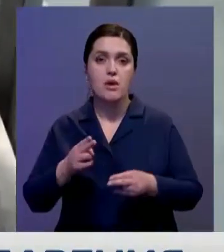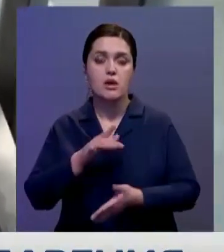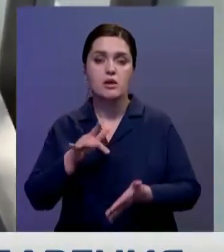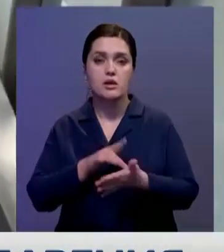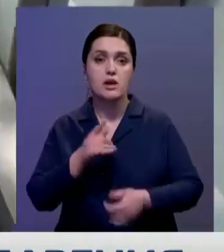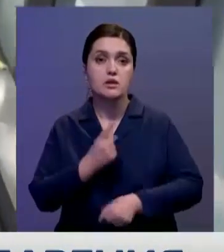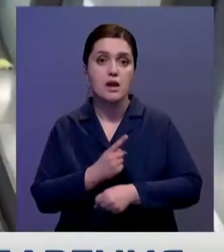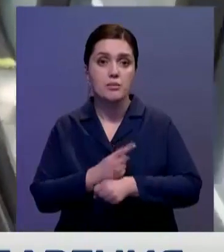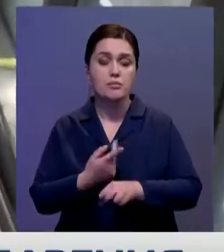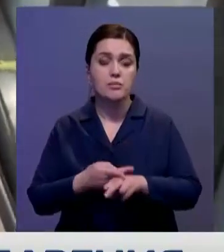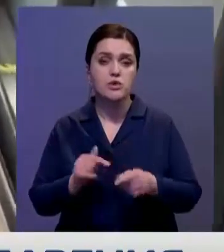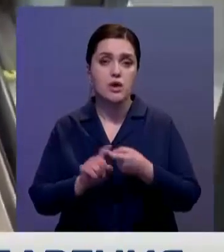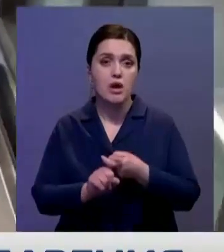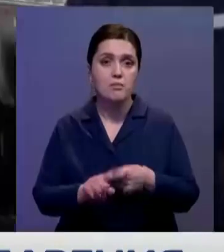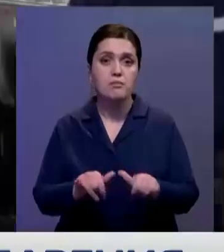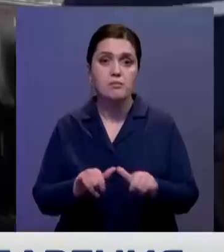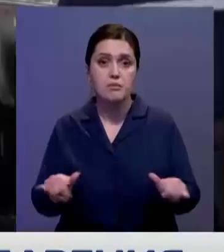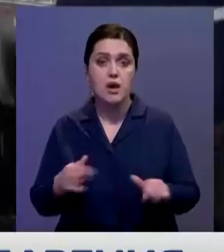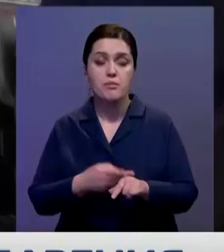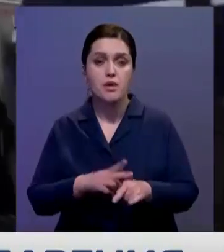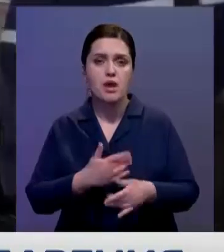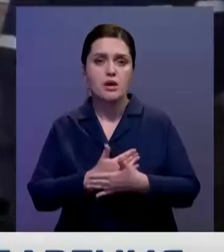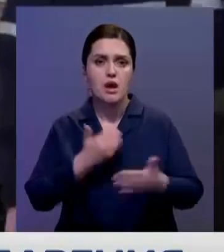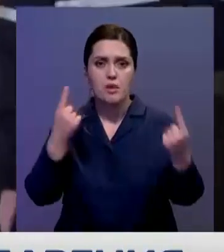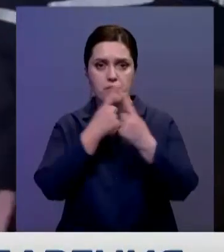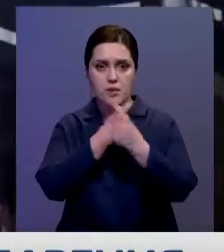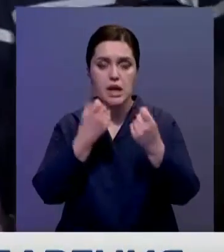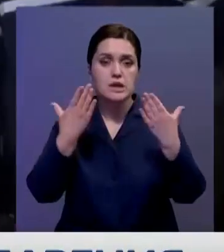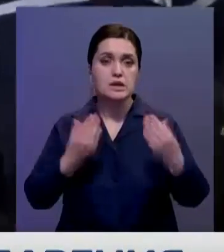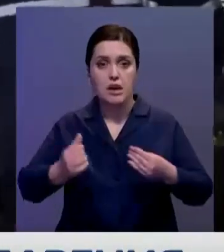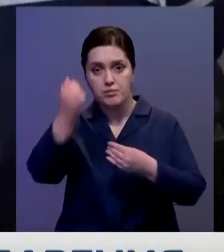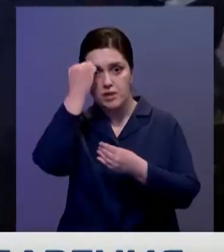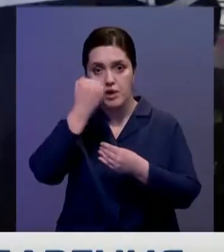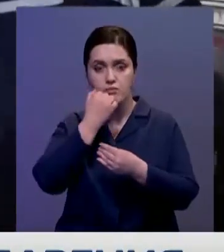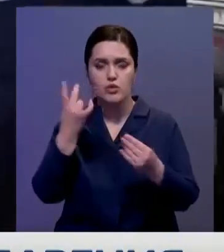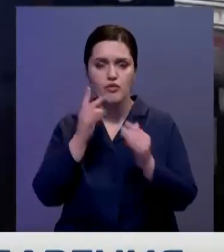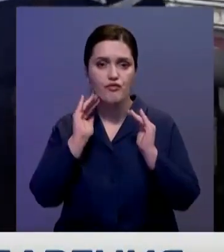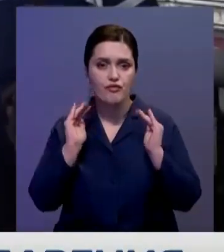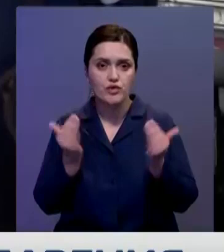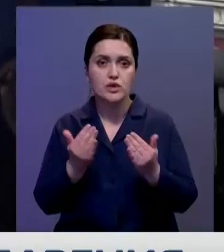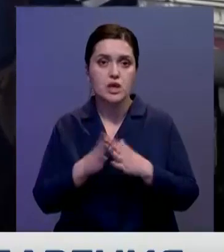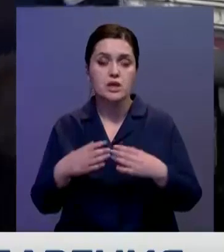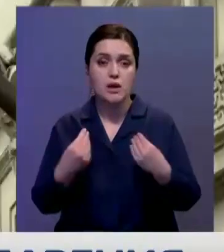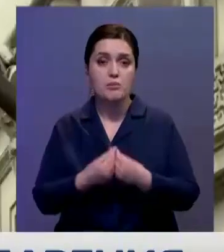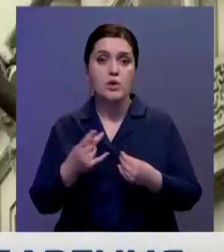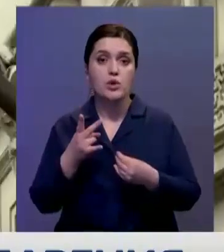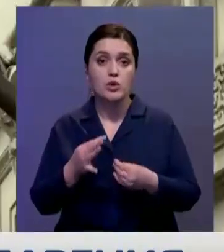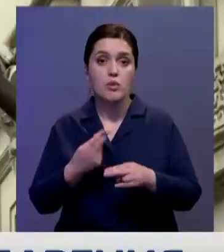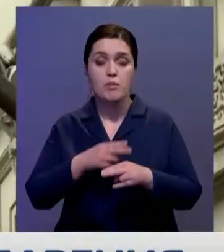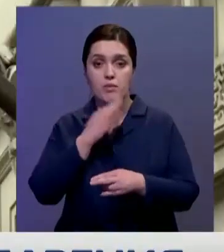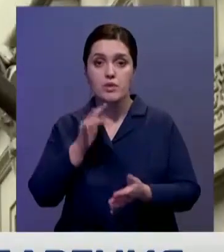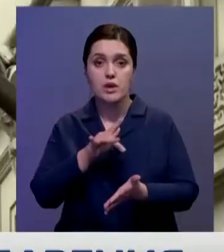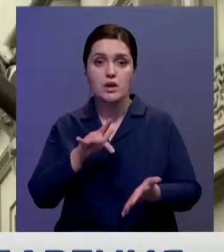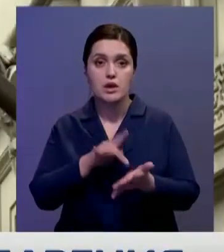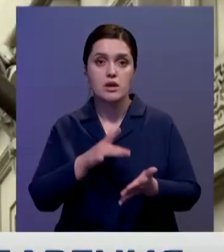Причина – пандемия. Медики еще далеко до праздника призывали отметить День Благодарения в узком семейном кругу. Но на деле во многих городах